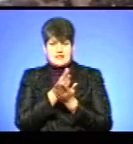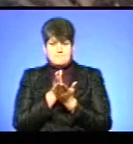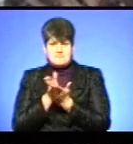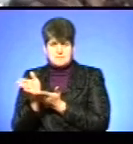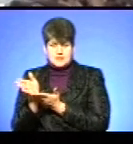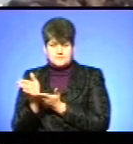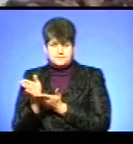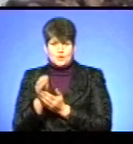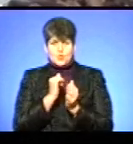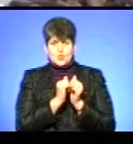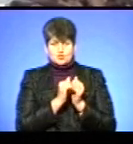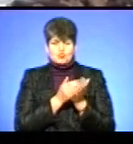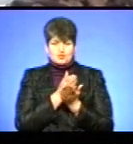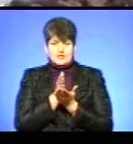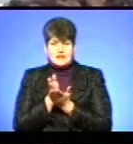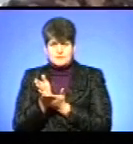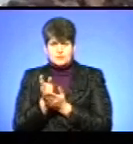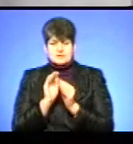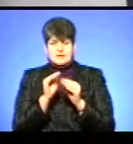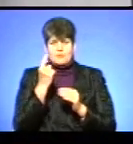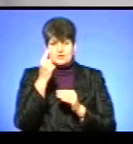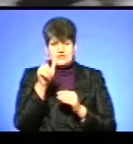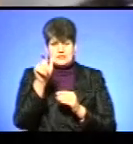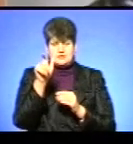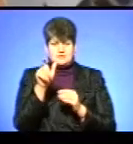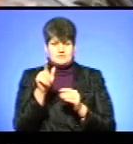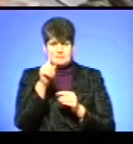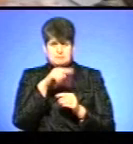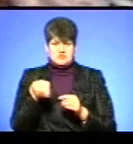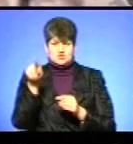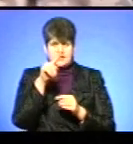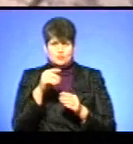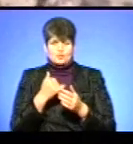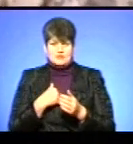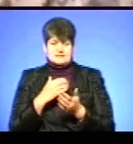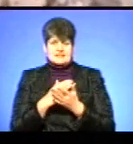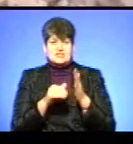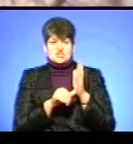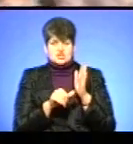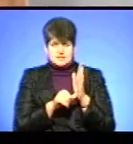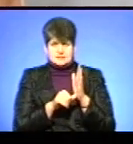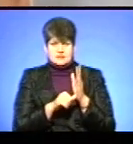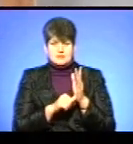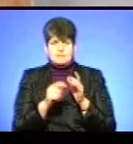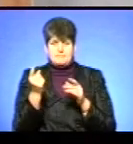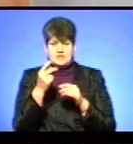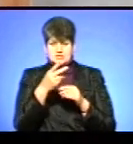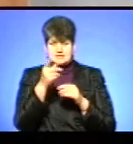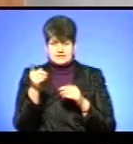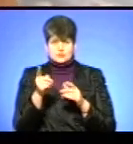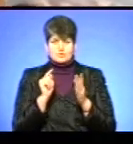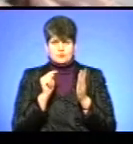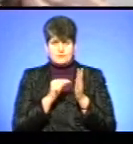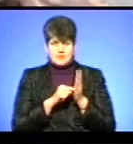У кожному напрямку ми виставляємо по одні мішени. У нас є шість мішень. Ми виставляємо, наприклад, перші ці. Тут нам, якщо